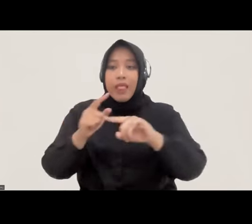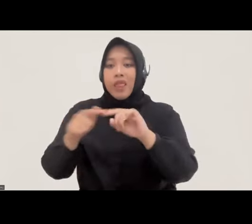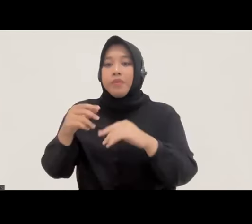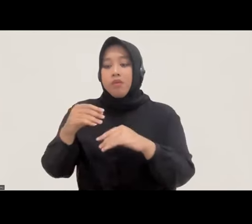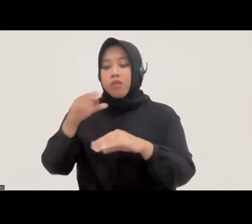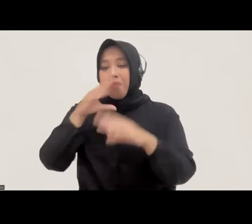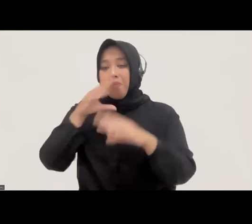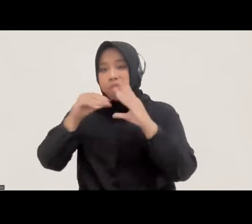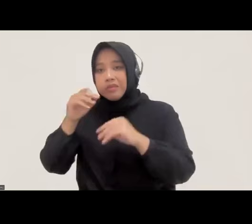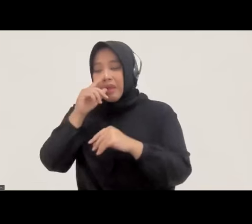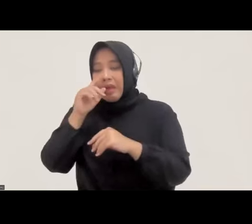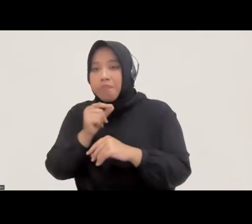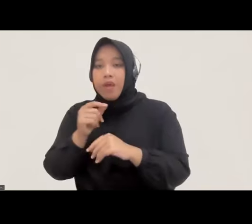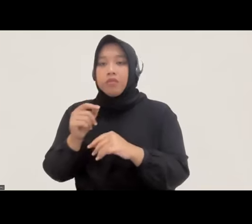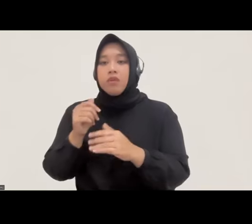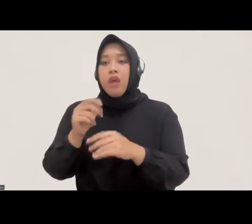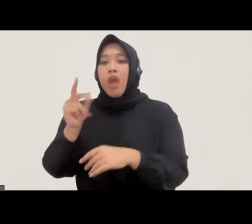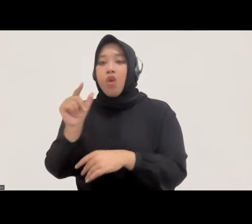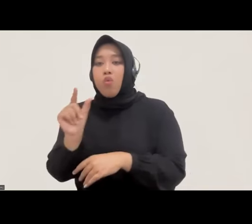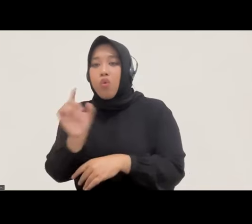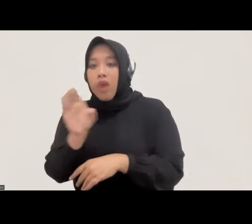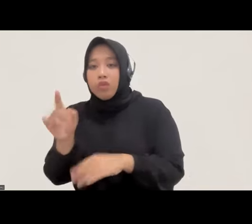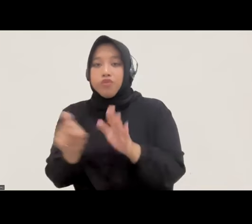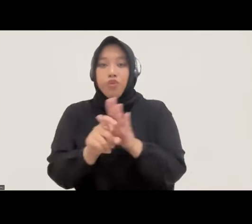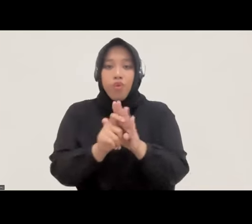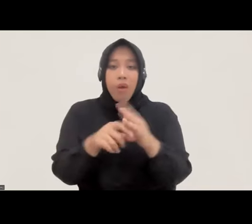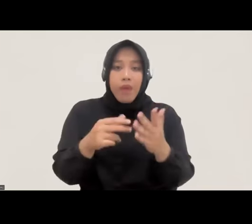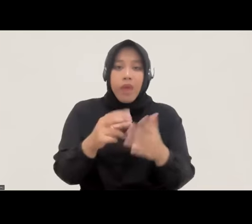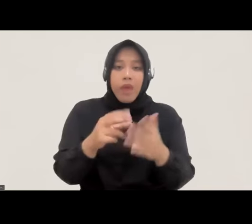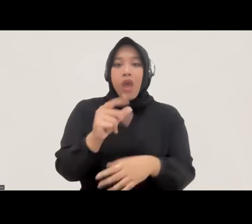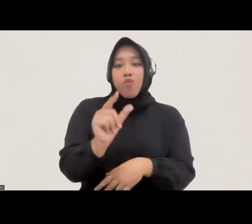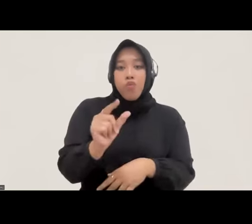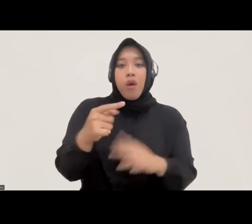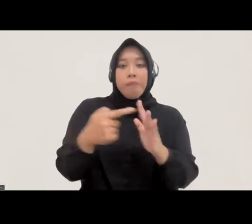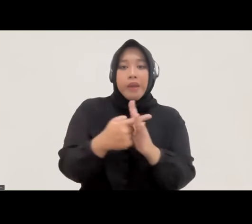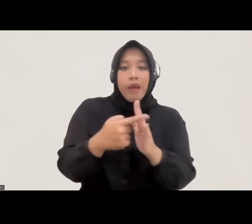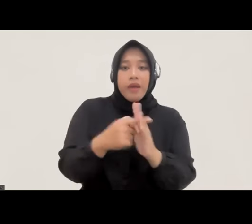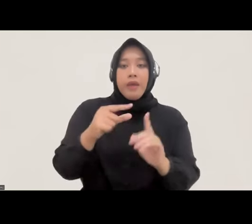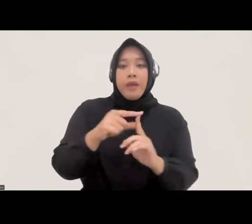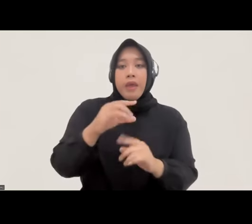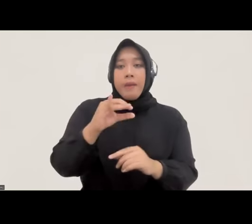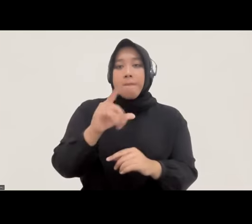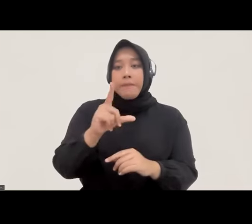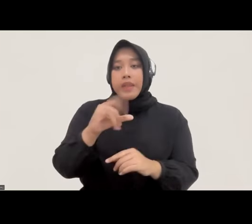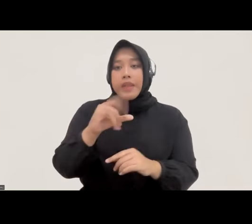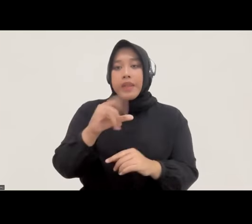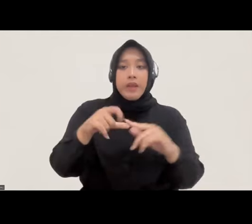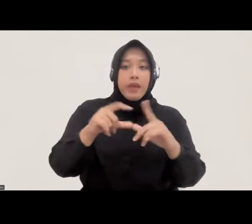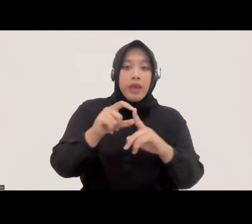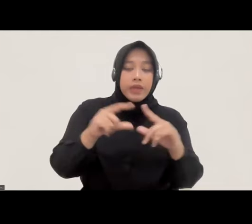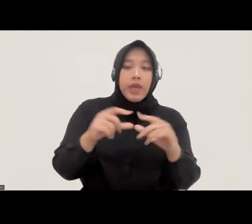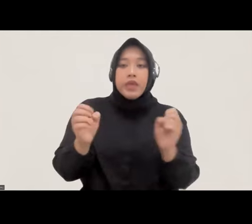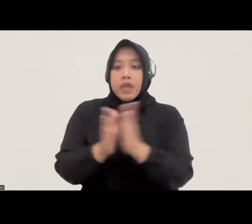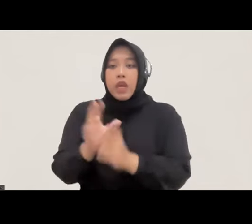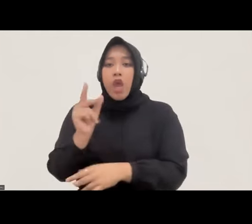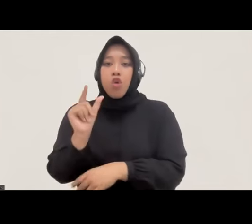kita tidak melihat apa organisinya seperti RUU Pilkada dan juga RUU Polri ini nah Bapak Ibu rekan sekalian